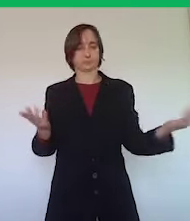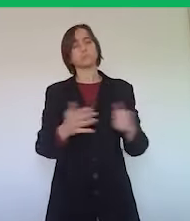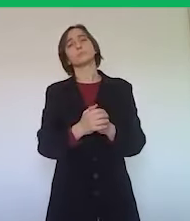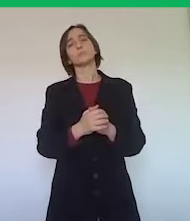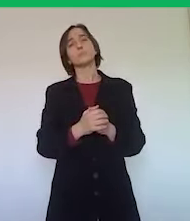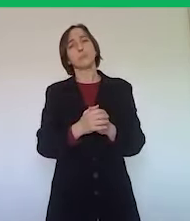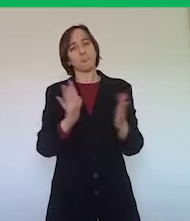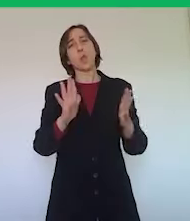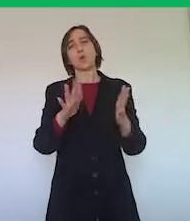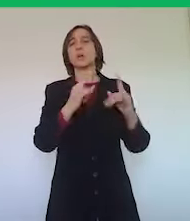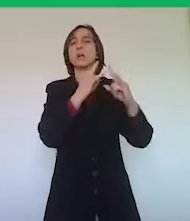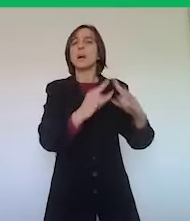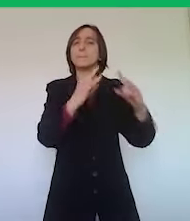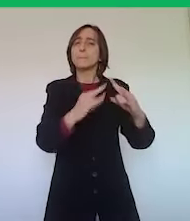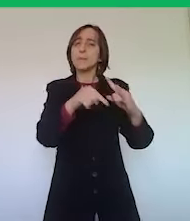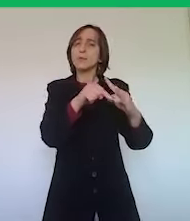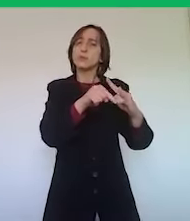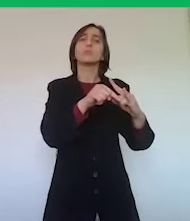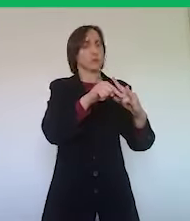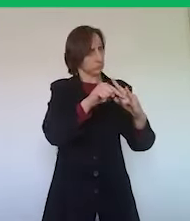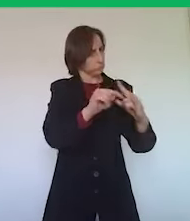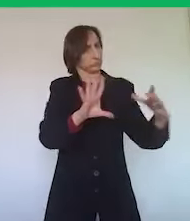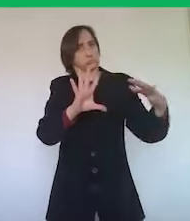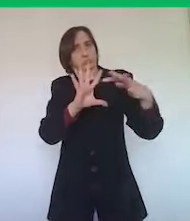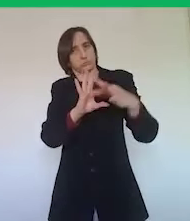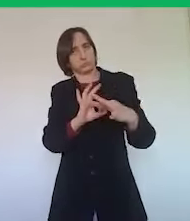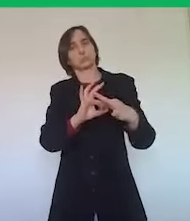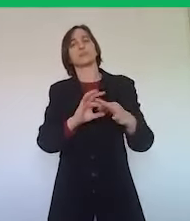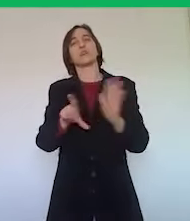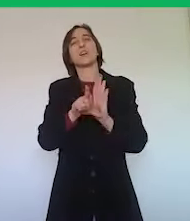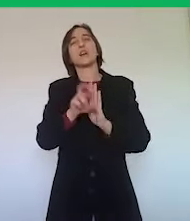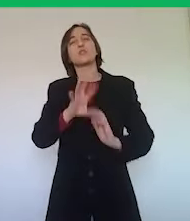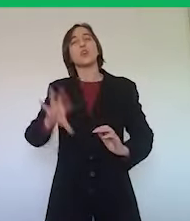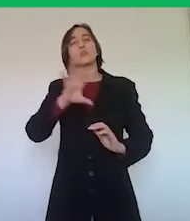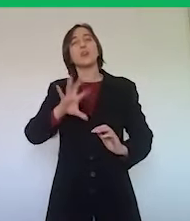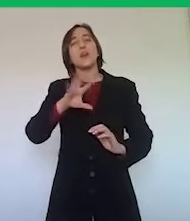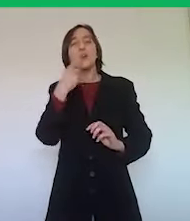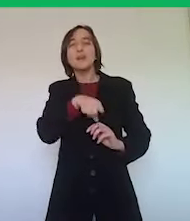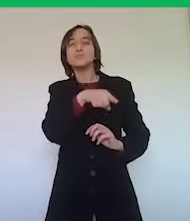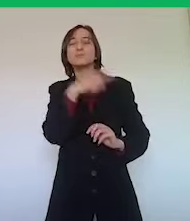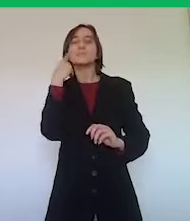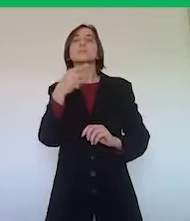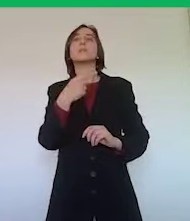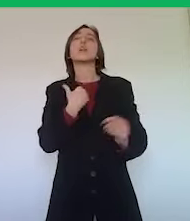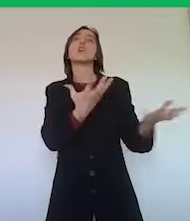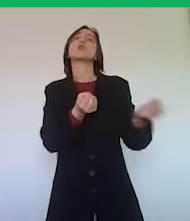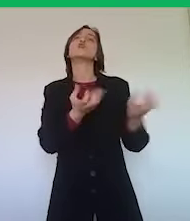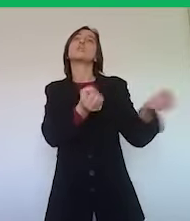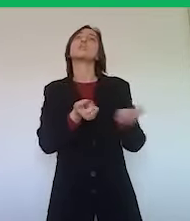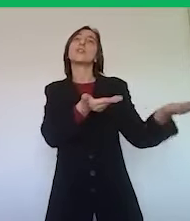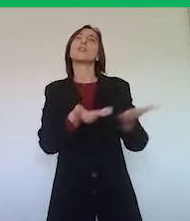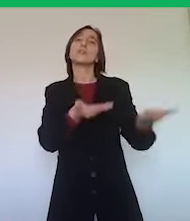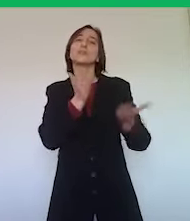i campeggi rientrano a pieno titolo nella legge regionale di riferimento che classifica le strutture ricettive in